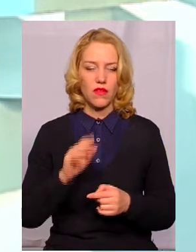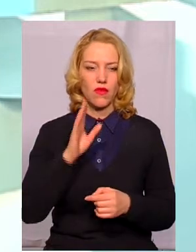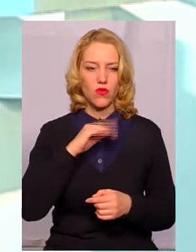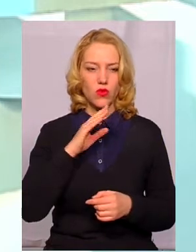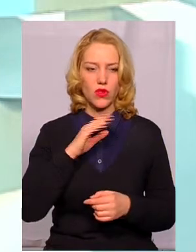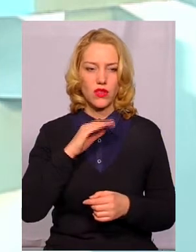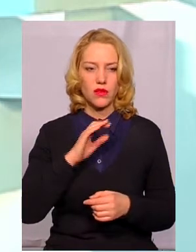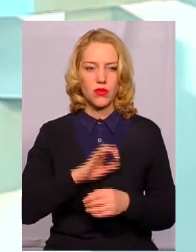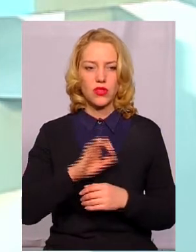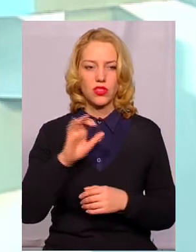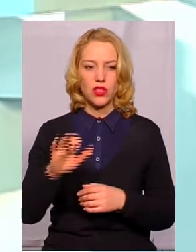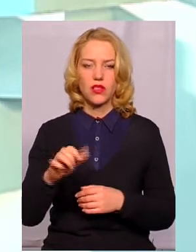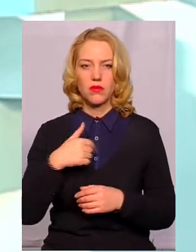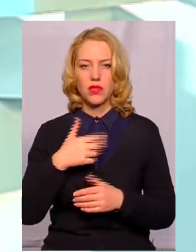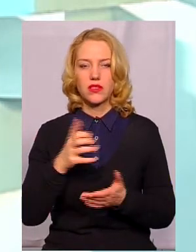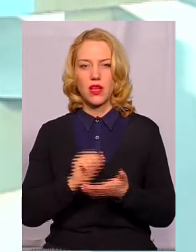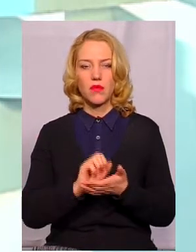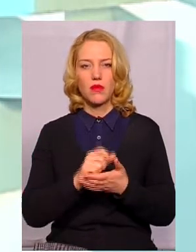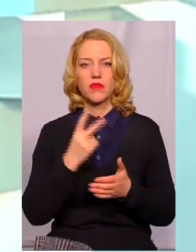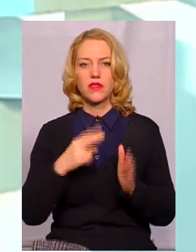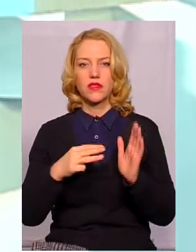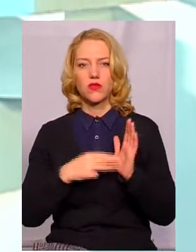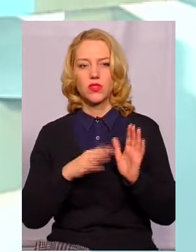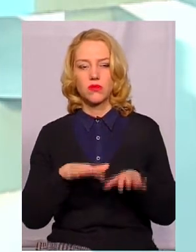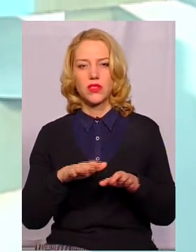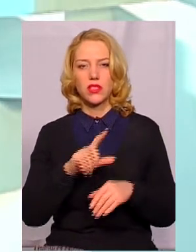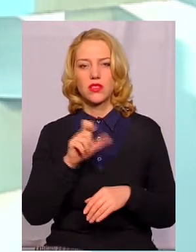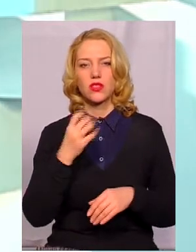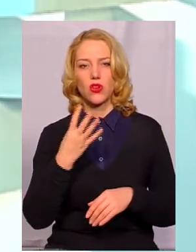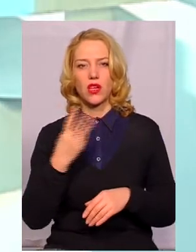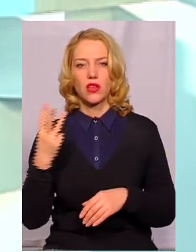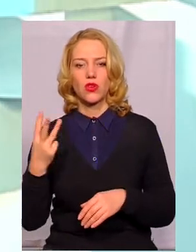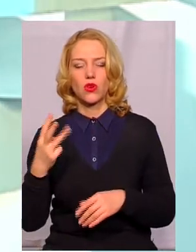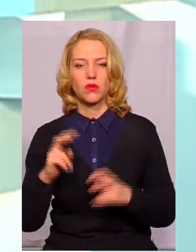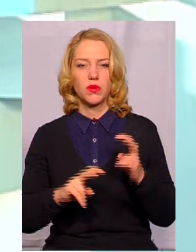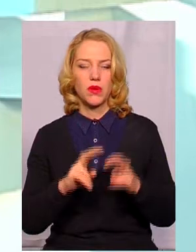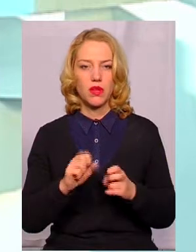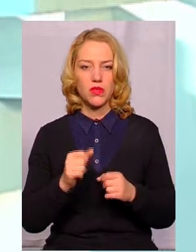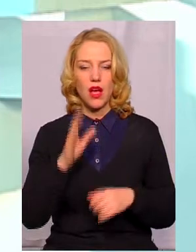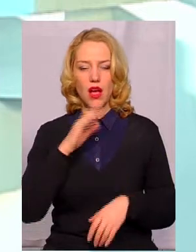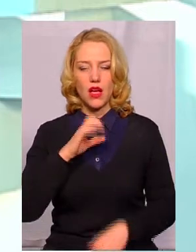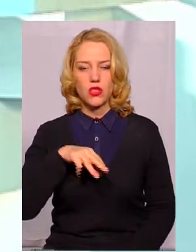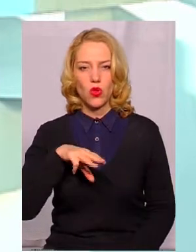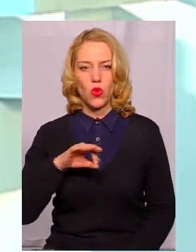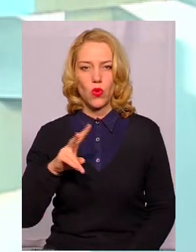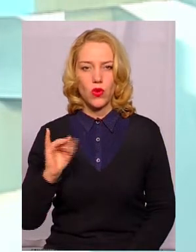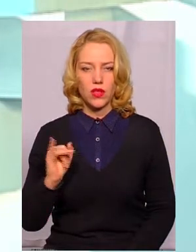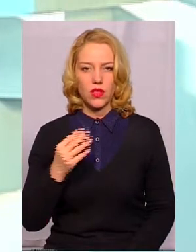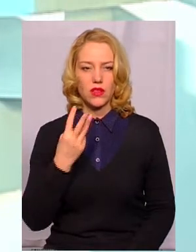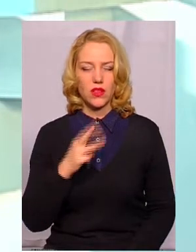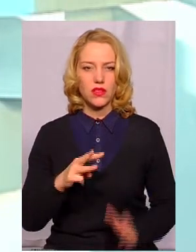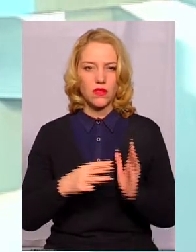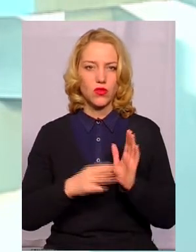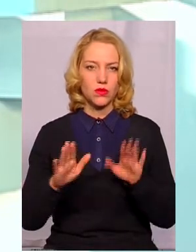водопостачанню ми займаємо 28 місця 43 підприємства, по водовідведенню 38